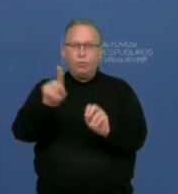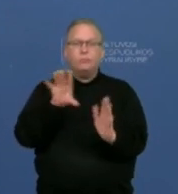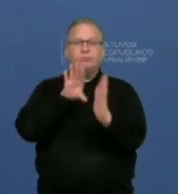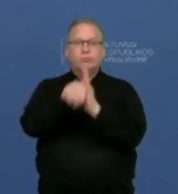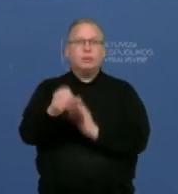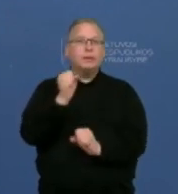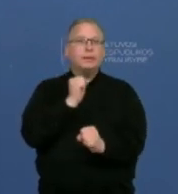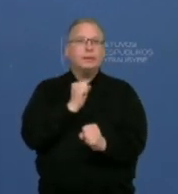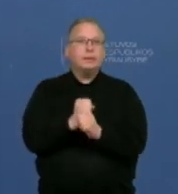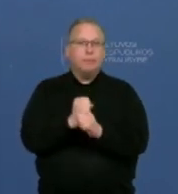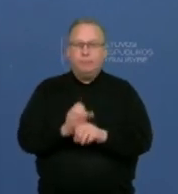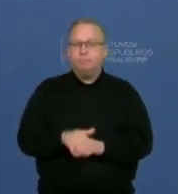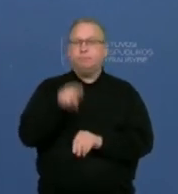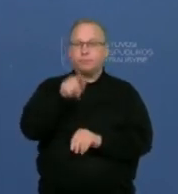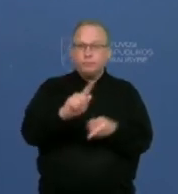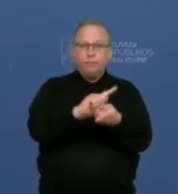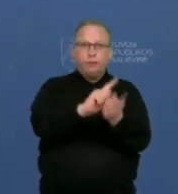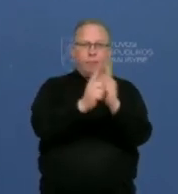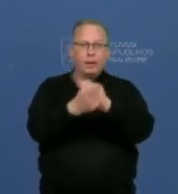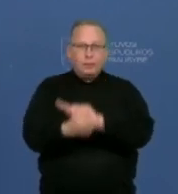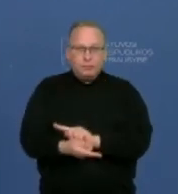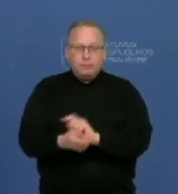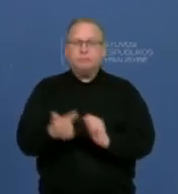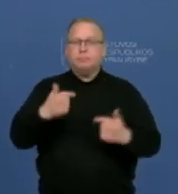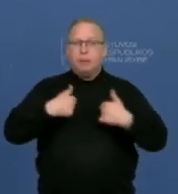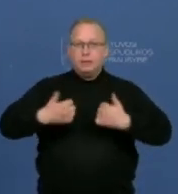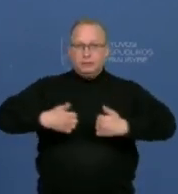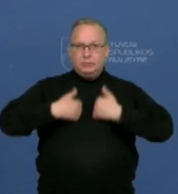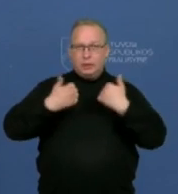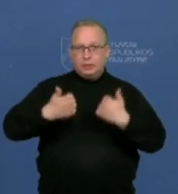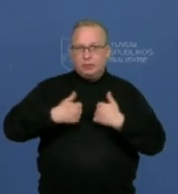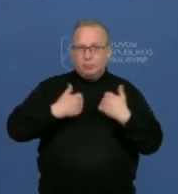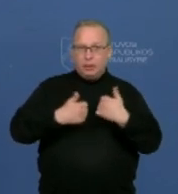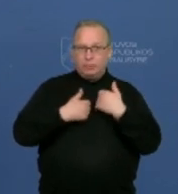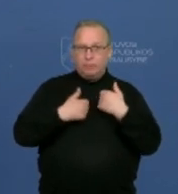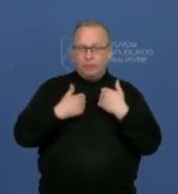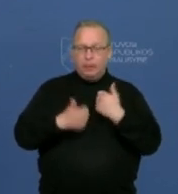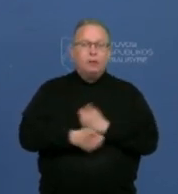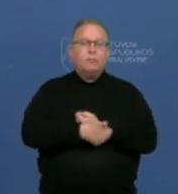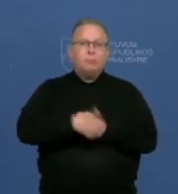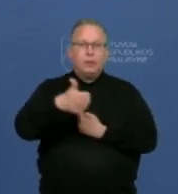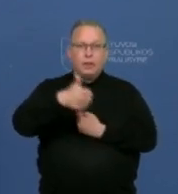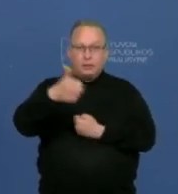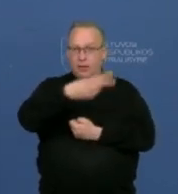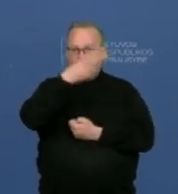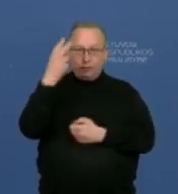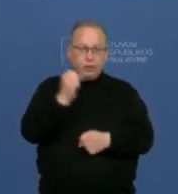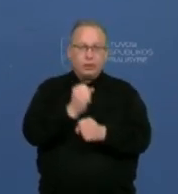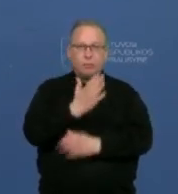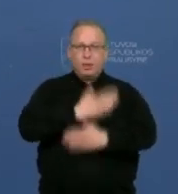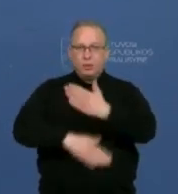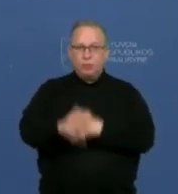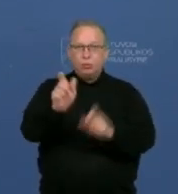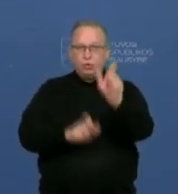dirba. Tai šiais pakeitimais mes sieksime pagerinti Lietuvoje dirbančių negalia